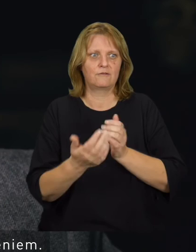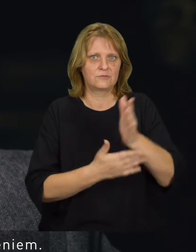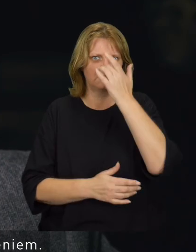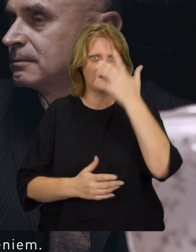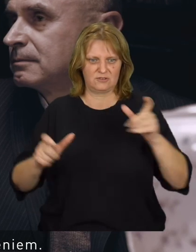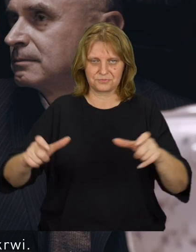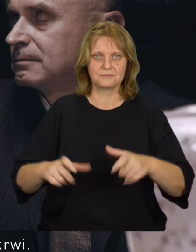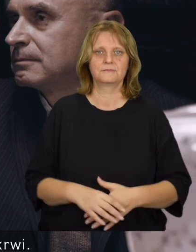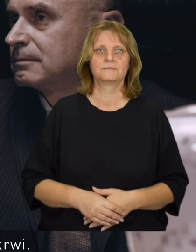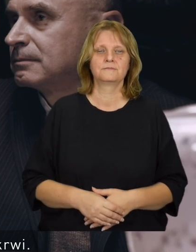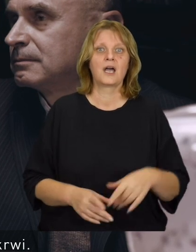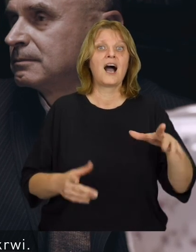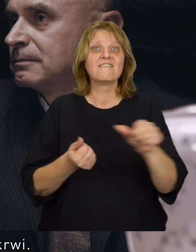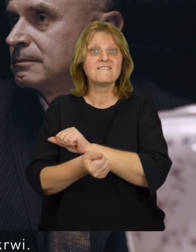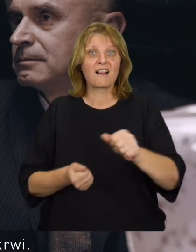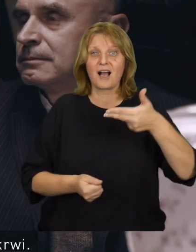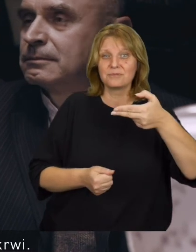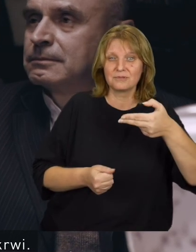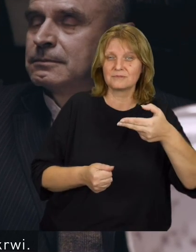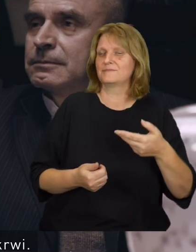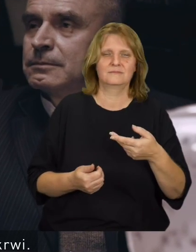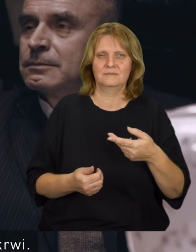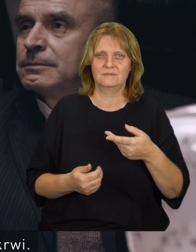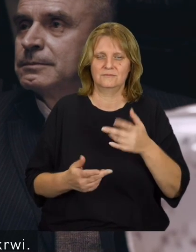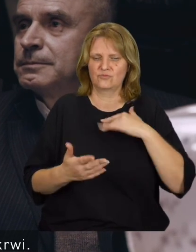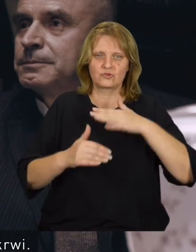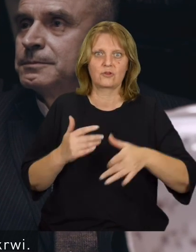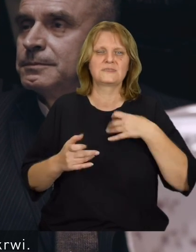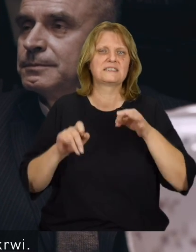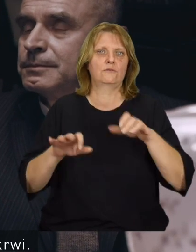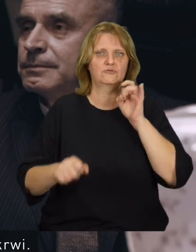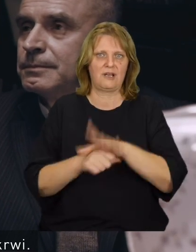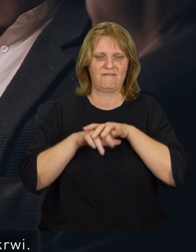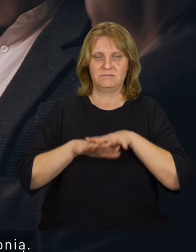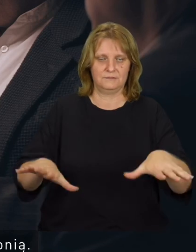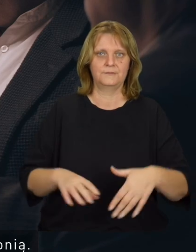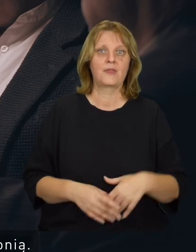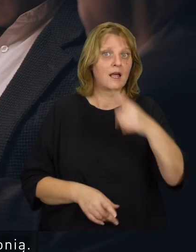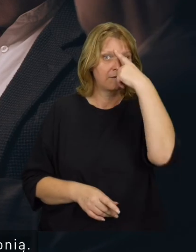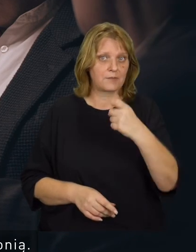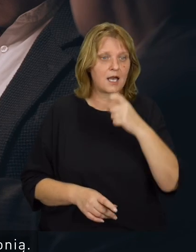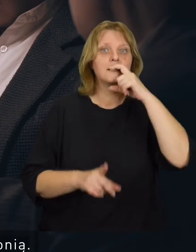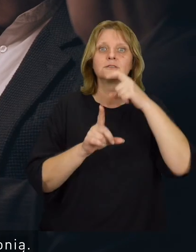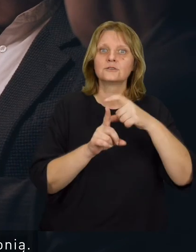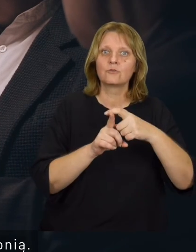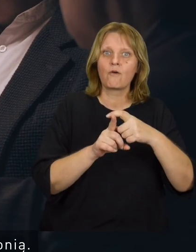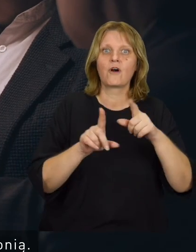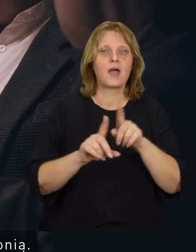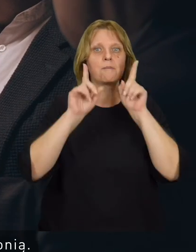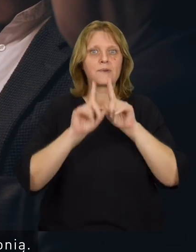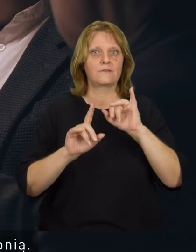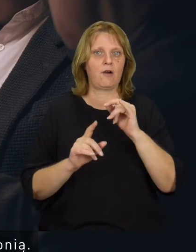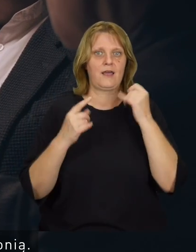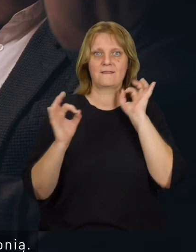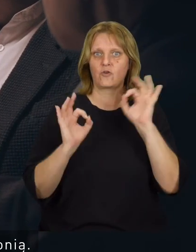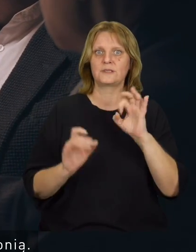zniewoleniem. Walka z bronią w ręku jest ostatecznością. Za duża była danina polskiej krwi. Pamiętajcie. Słowo i prawda